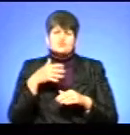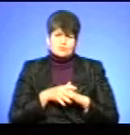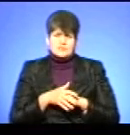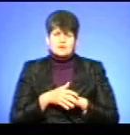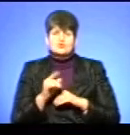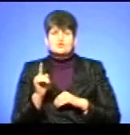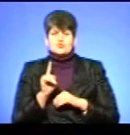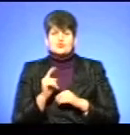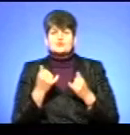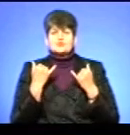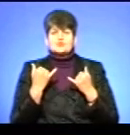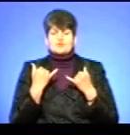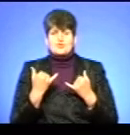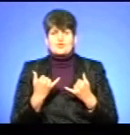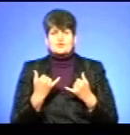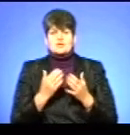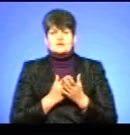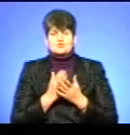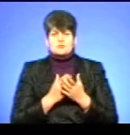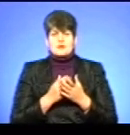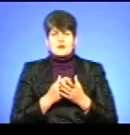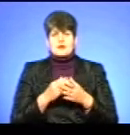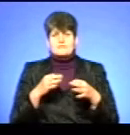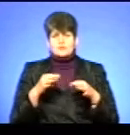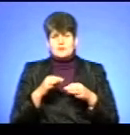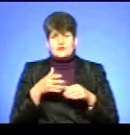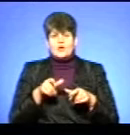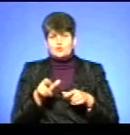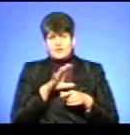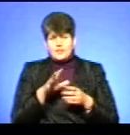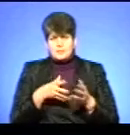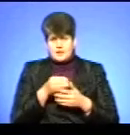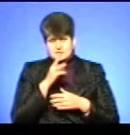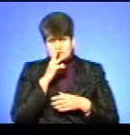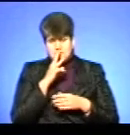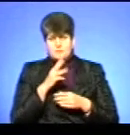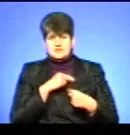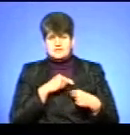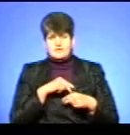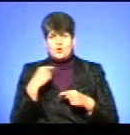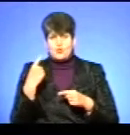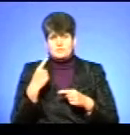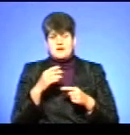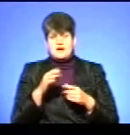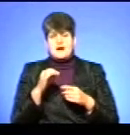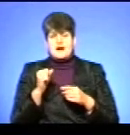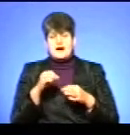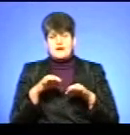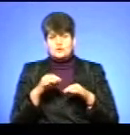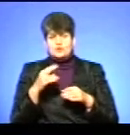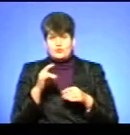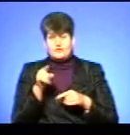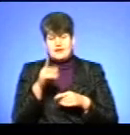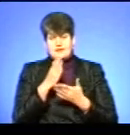що сьогодні Нослуб автомобільних доріг виплачує заробітну плату саме працівникам облавтодору і його районних філій, а вона є